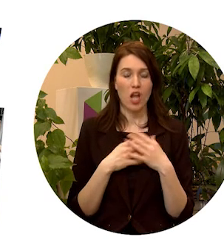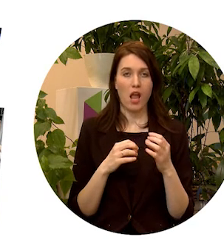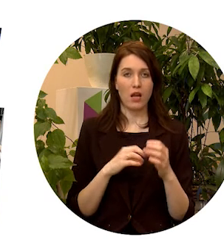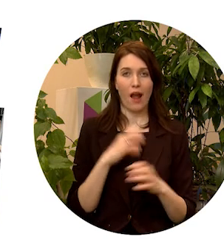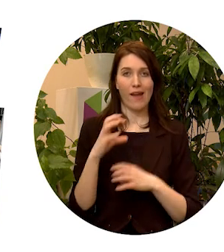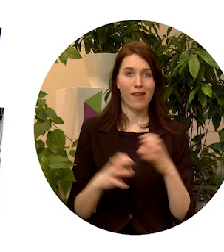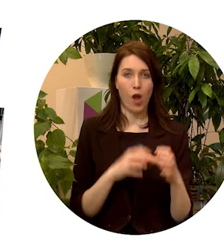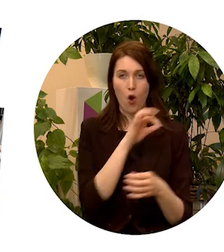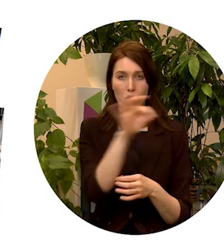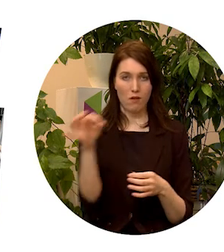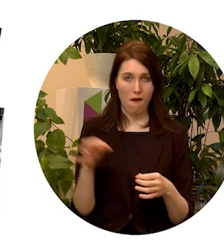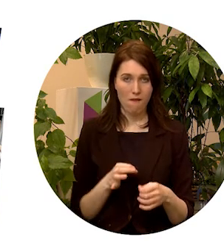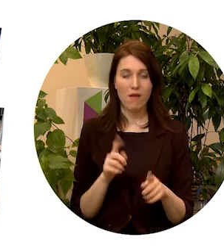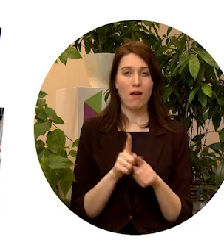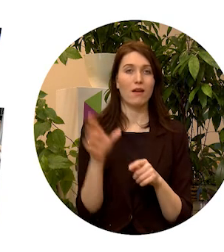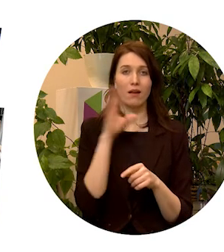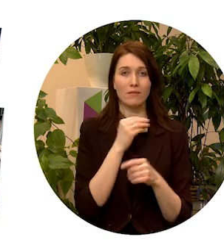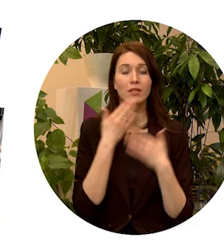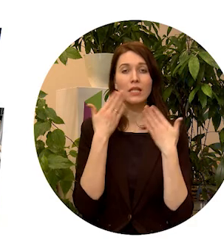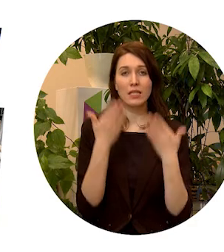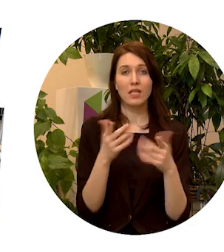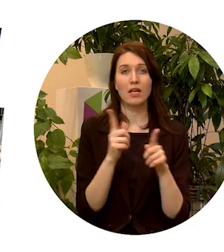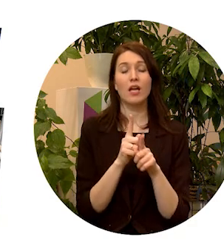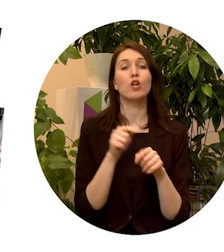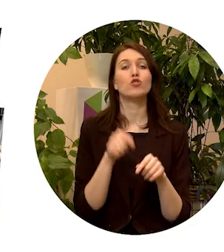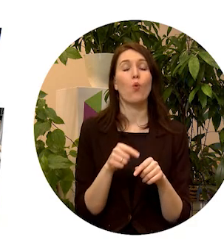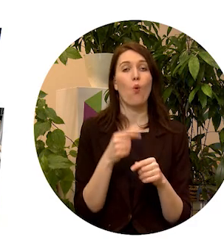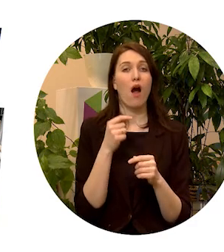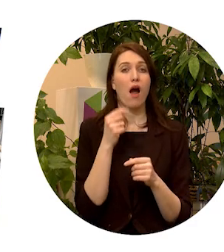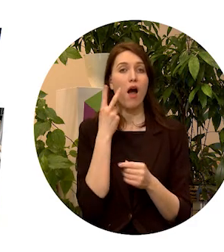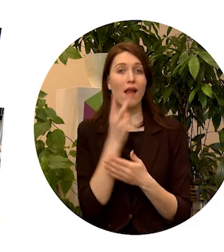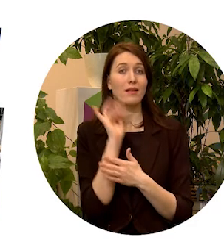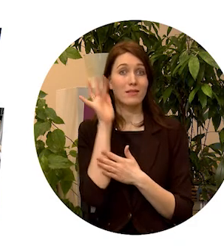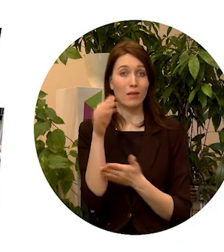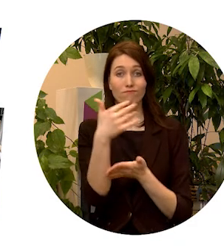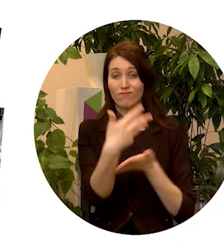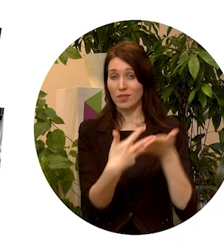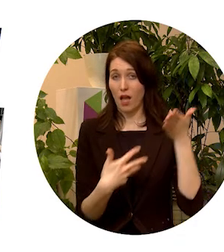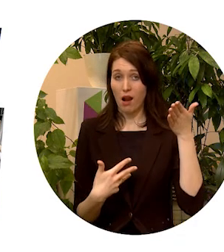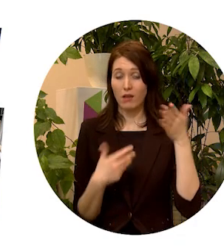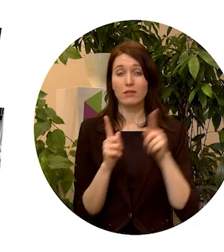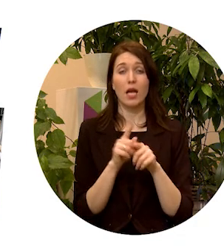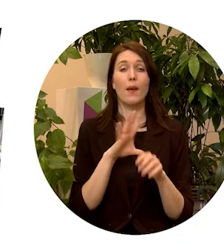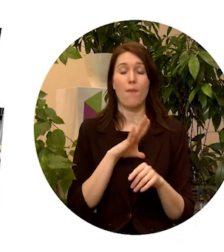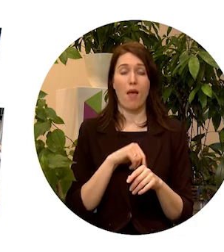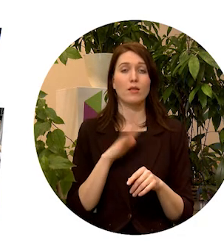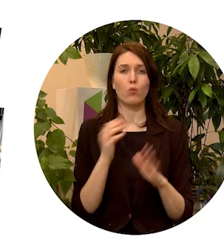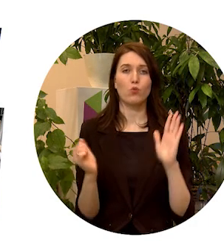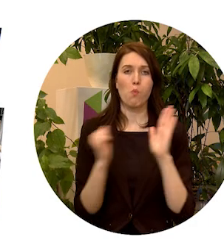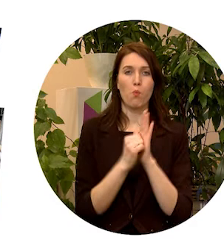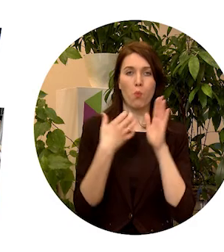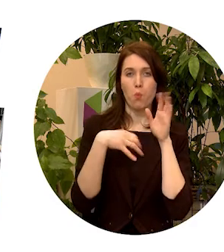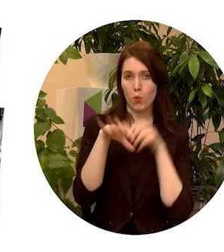un ir iespēja arī izlasīt un noteikti šo te vīziju saraksts, šis vīzijas saraksts arī pēc tam tiks